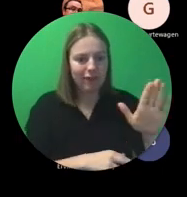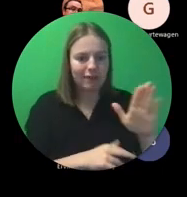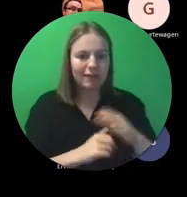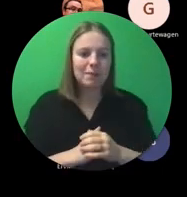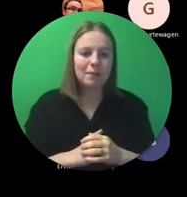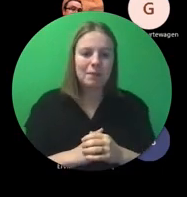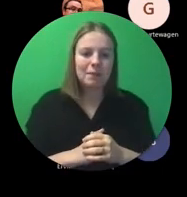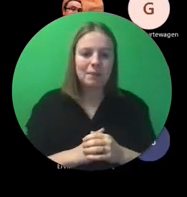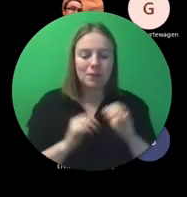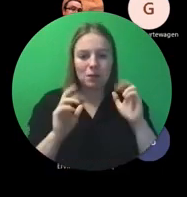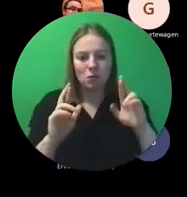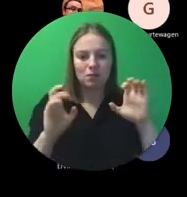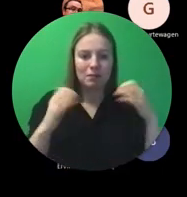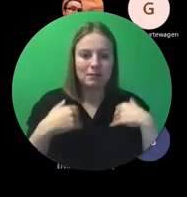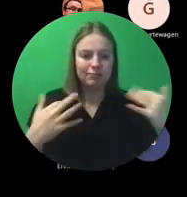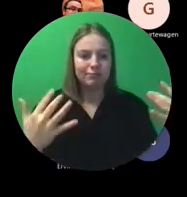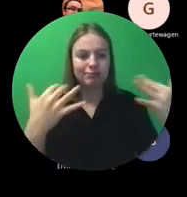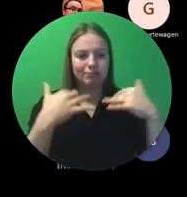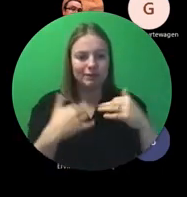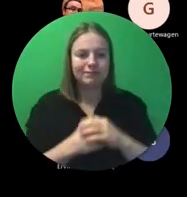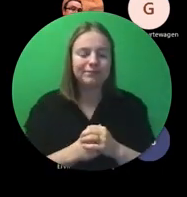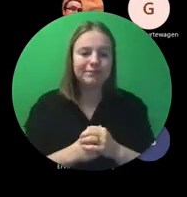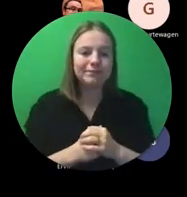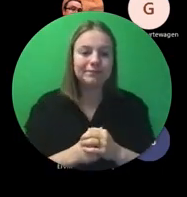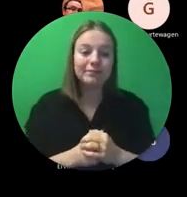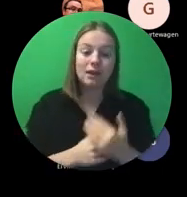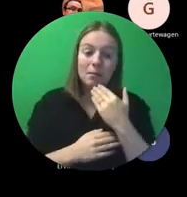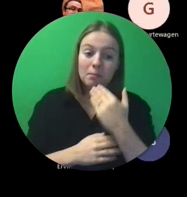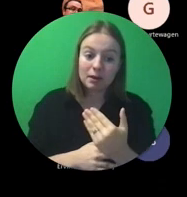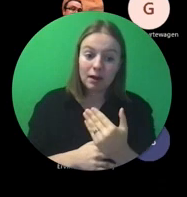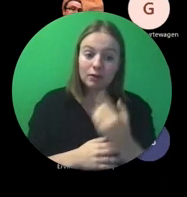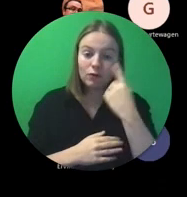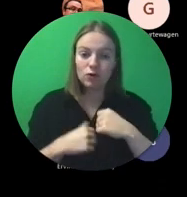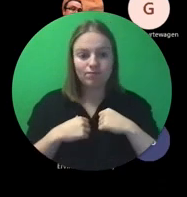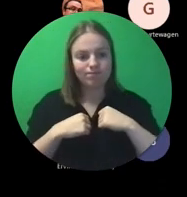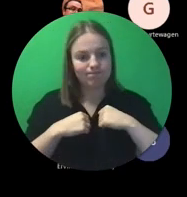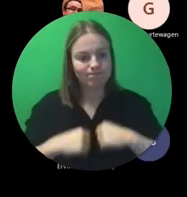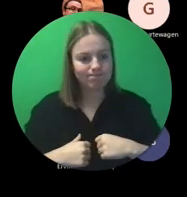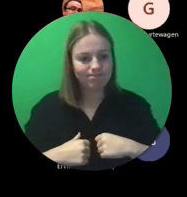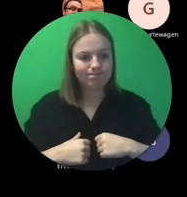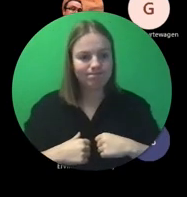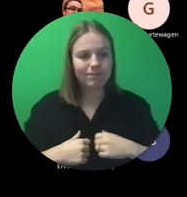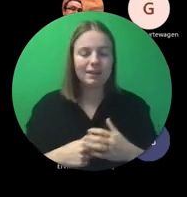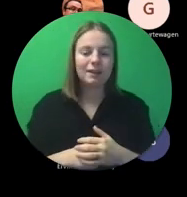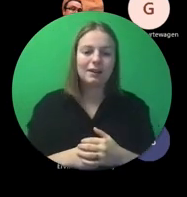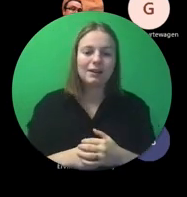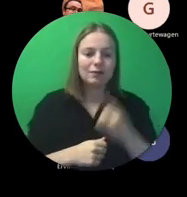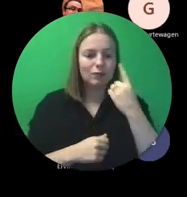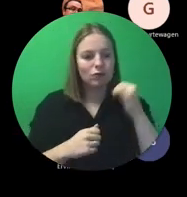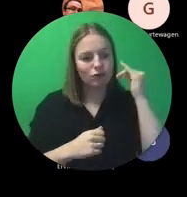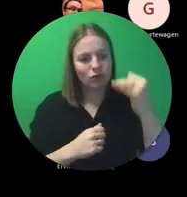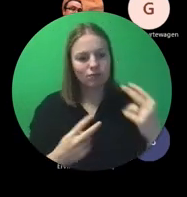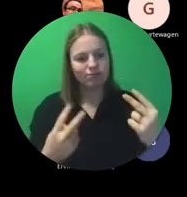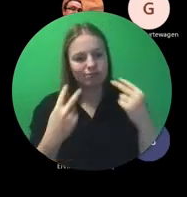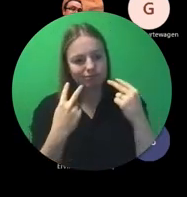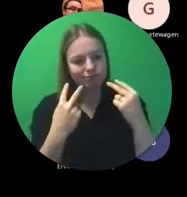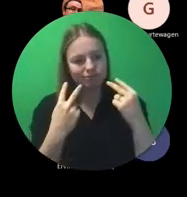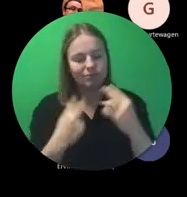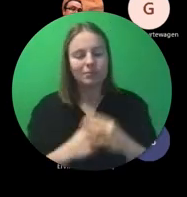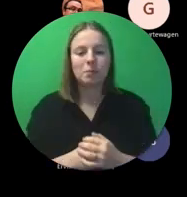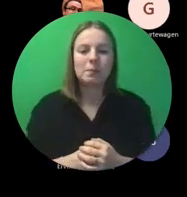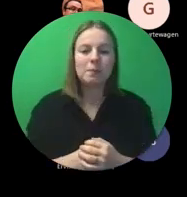talrijk te mogen ontmoeten bedankt om het vol te houden om aandacht te blijven geven